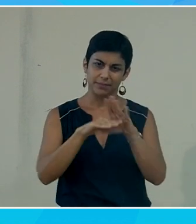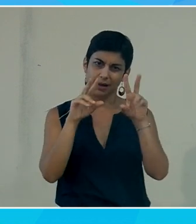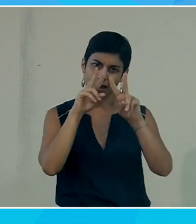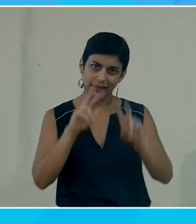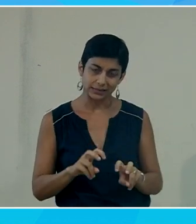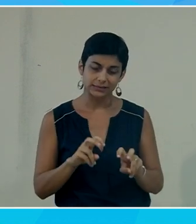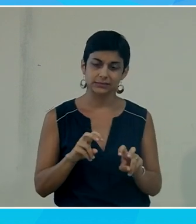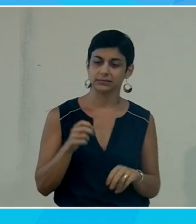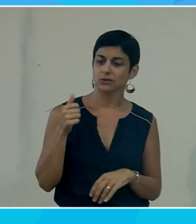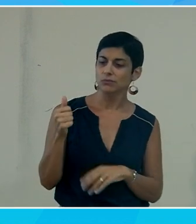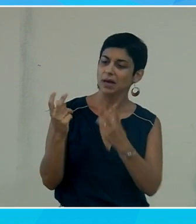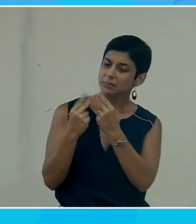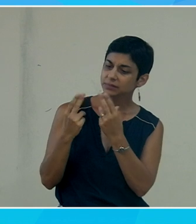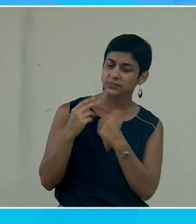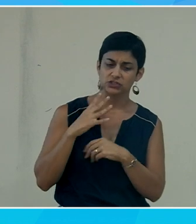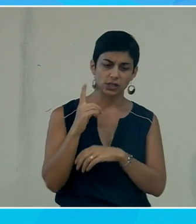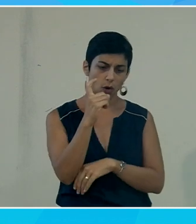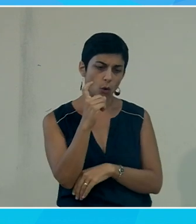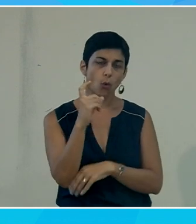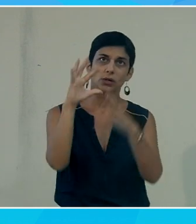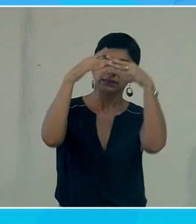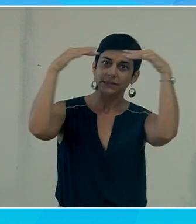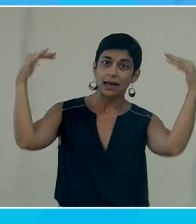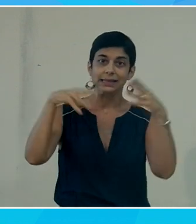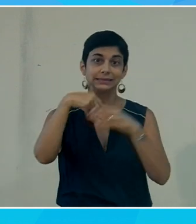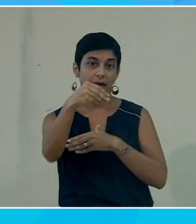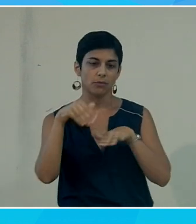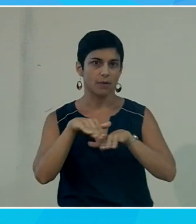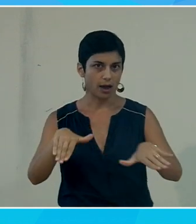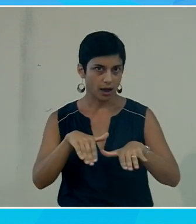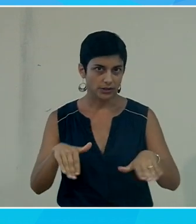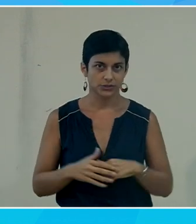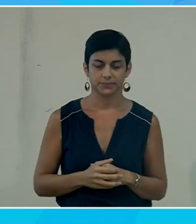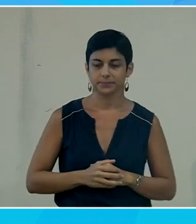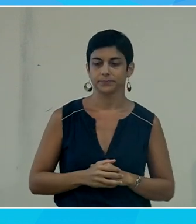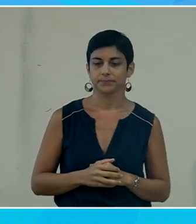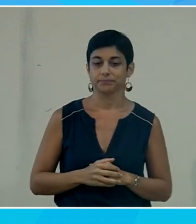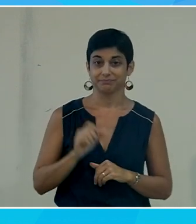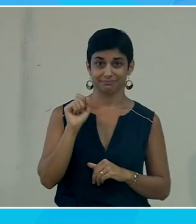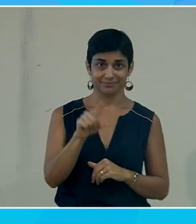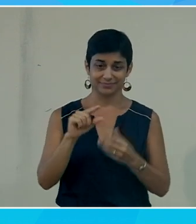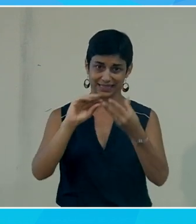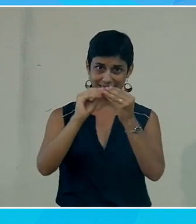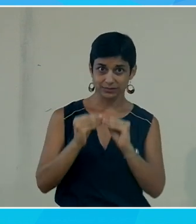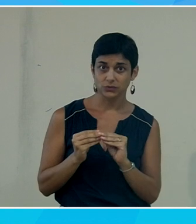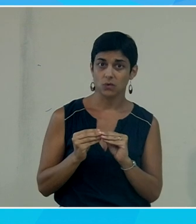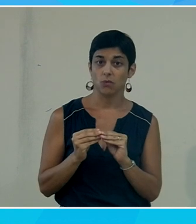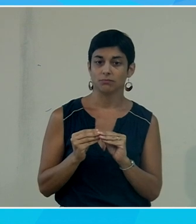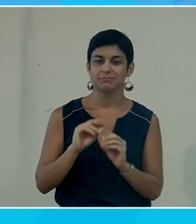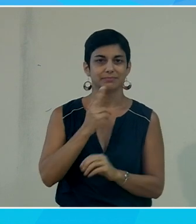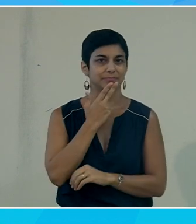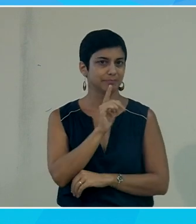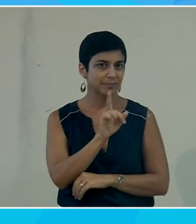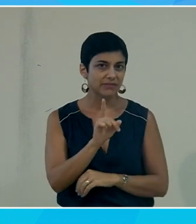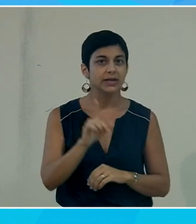'est une image contenant de l'eau, du ciel, de l'extérieur ainsi qu'une plage. Alors, cette description, elle est imparfaite